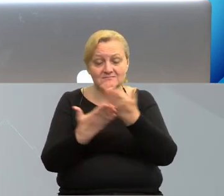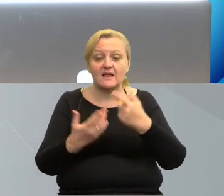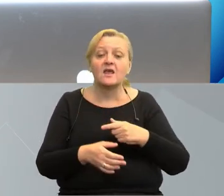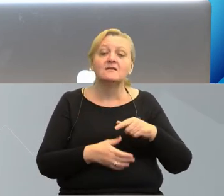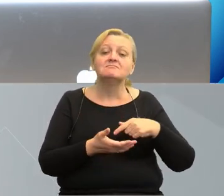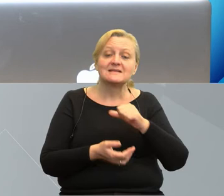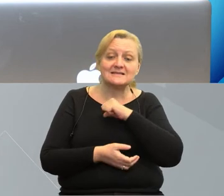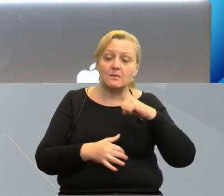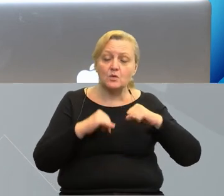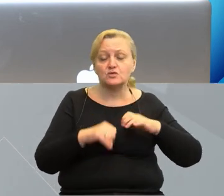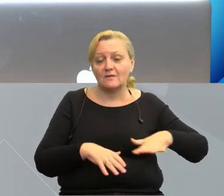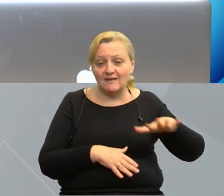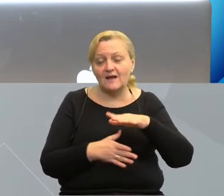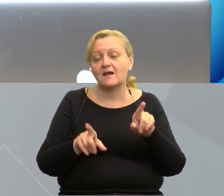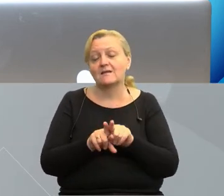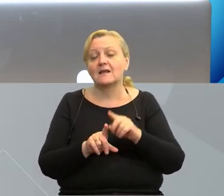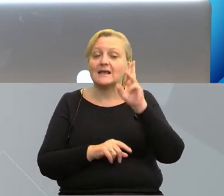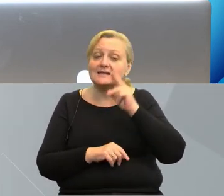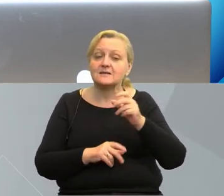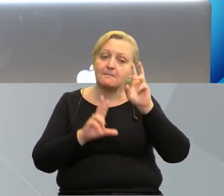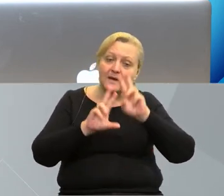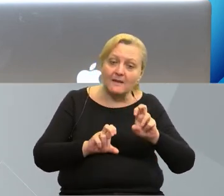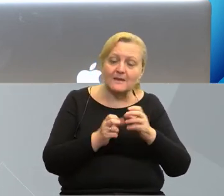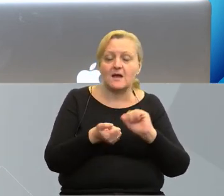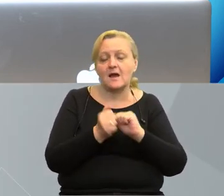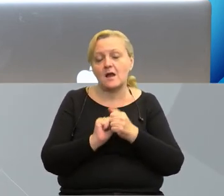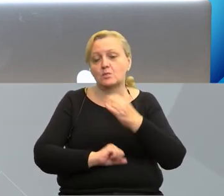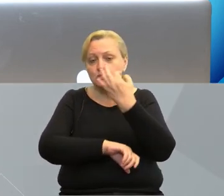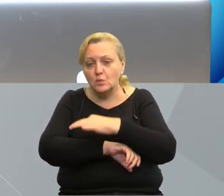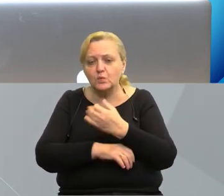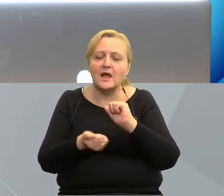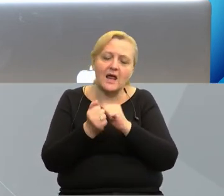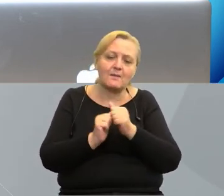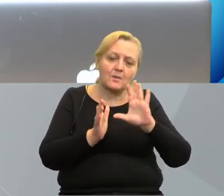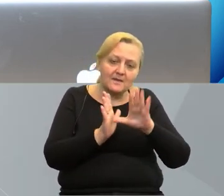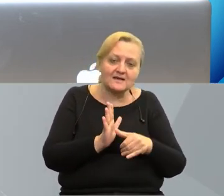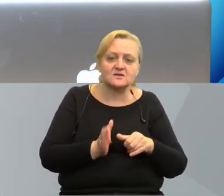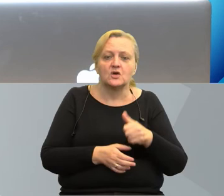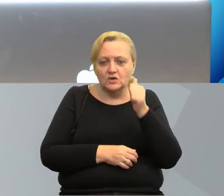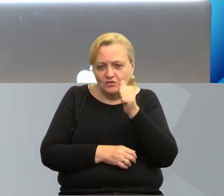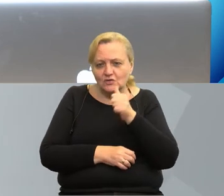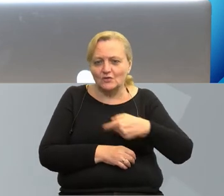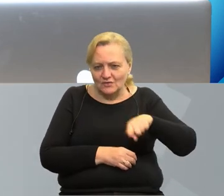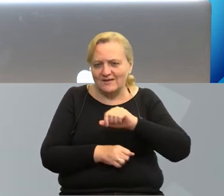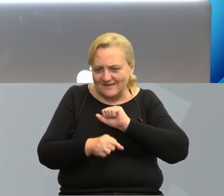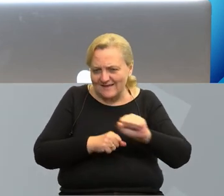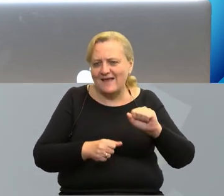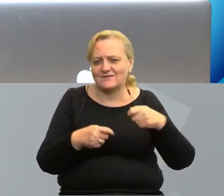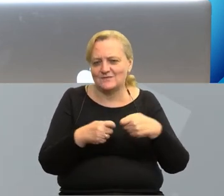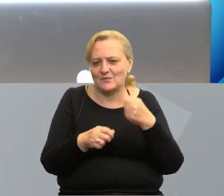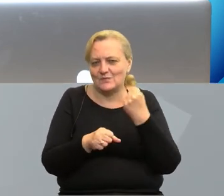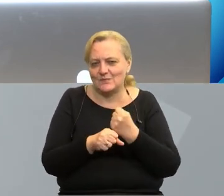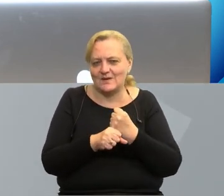samorządu terytorialnego, czy z Instytutu Badawczego, czy z uczelni, czy z miasta na co dzień przecież współpracuje,